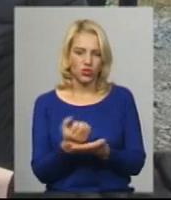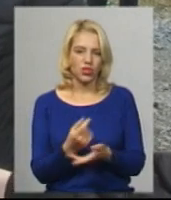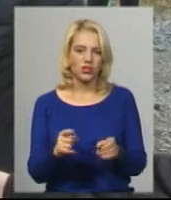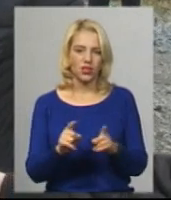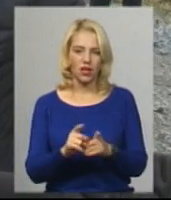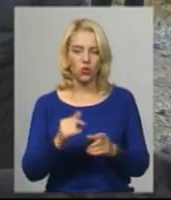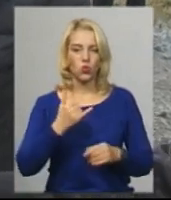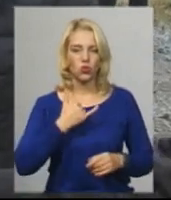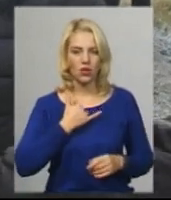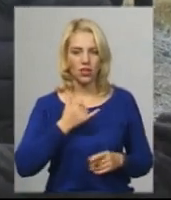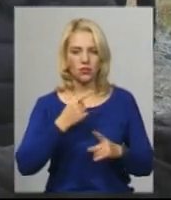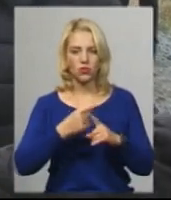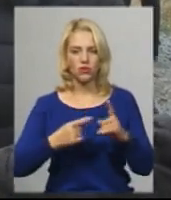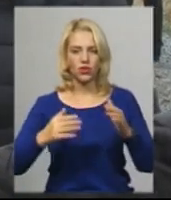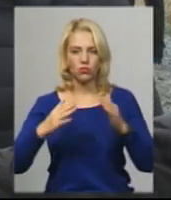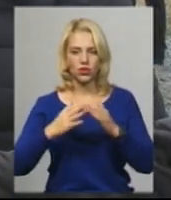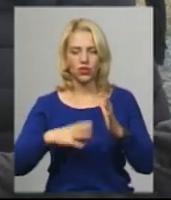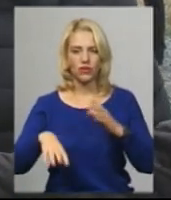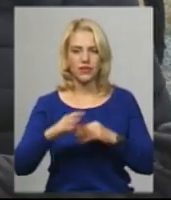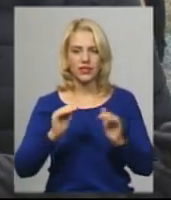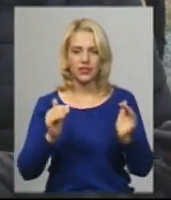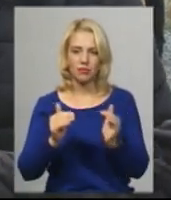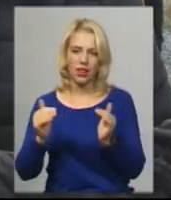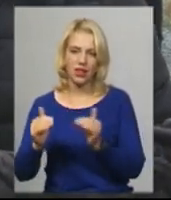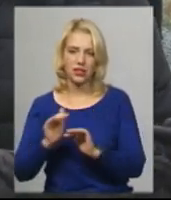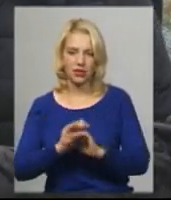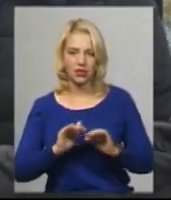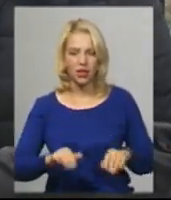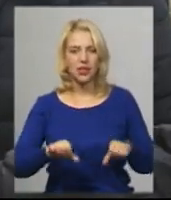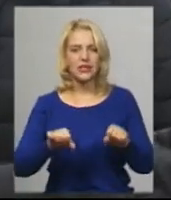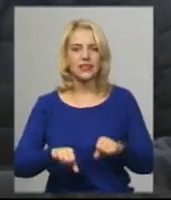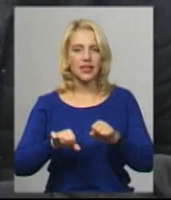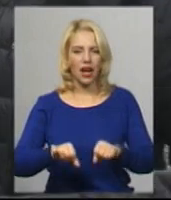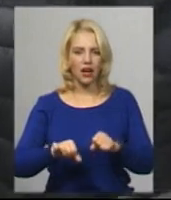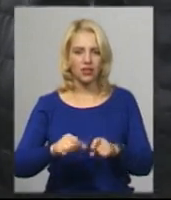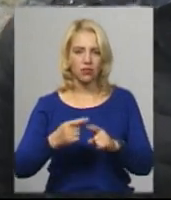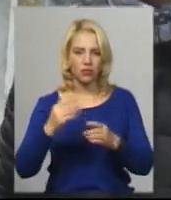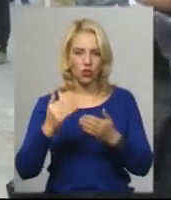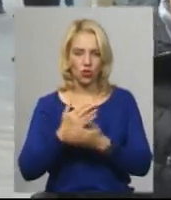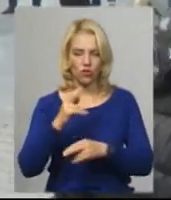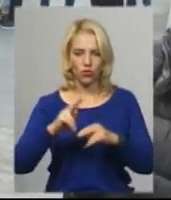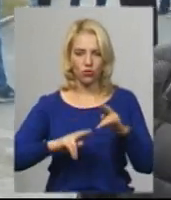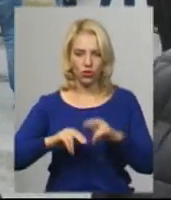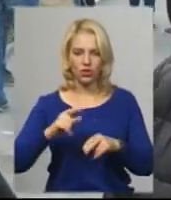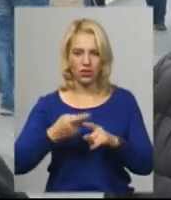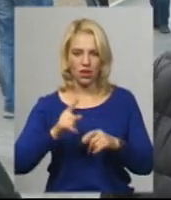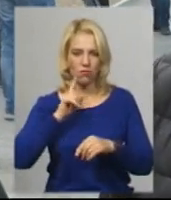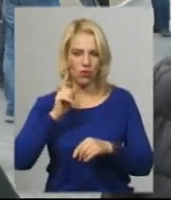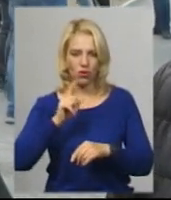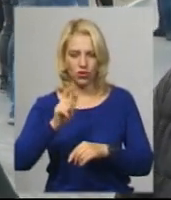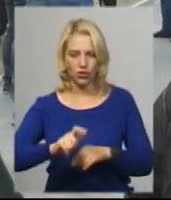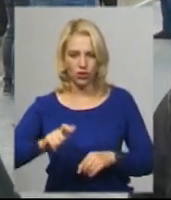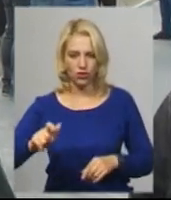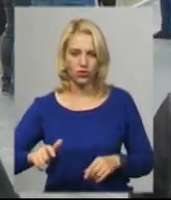В нас половина будинку всі з малесенькими дітьми. Всі з калясками. Це є новобудова, це є молодь. І